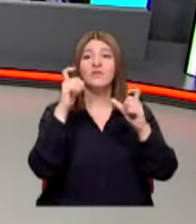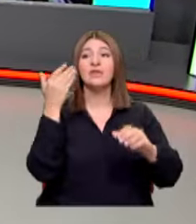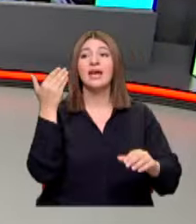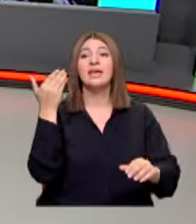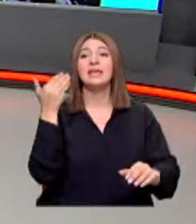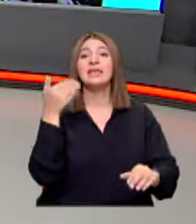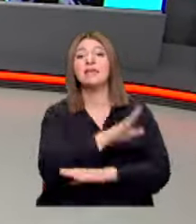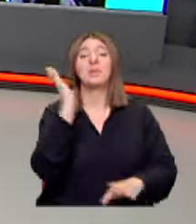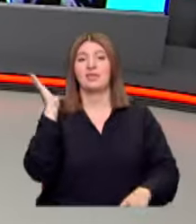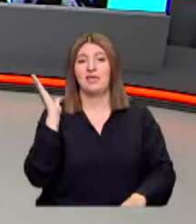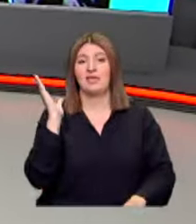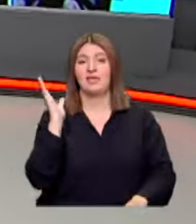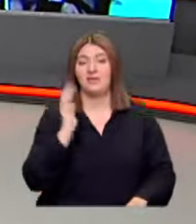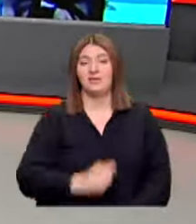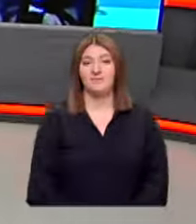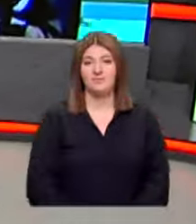girmediler